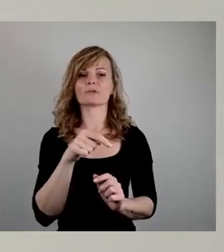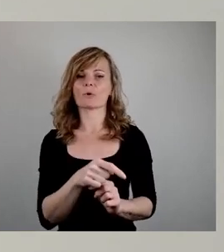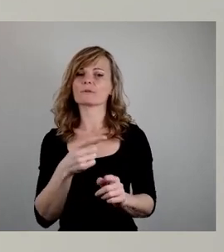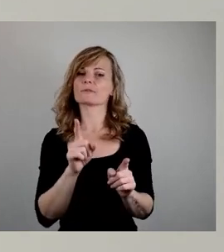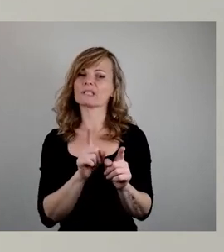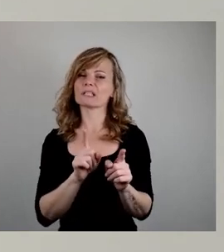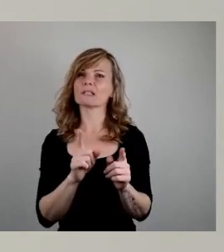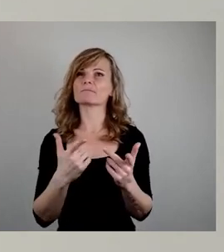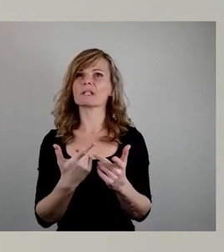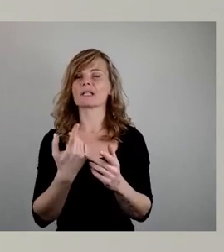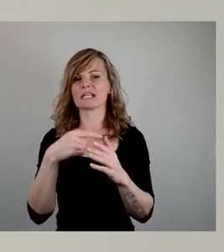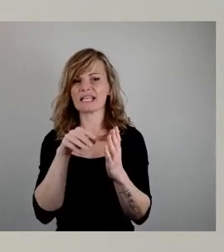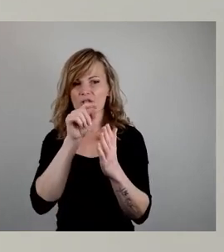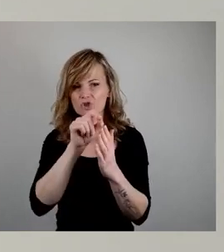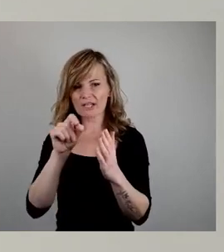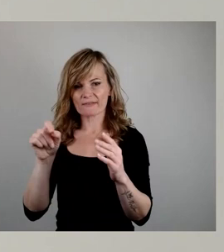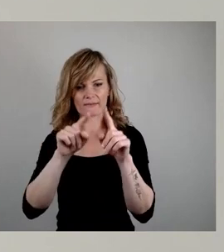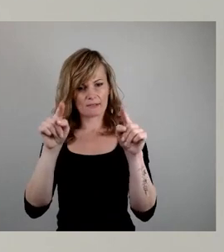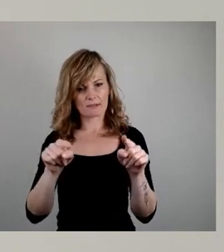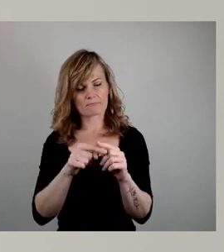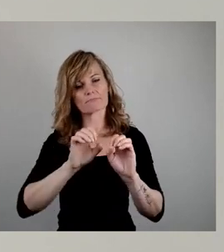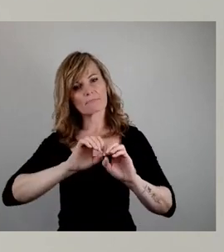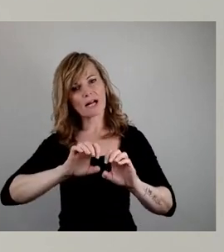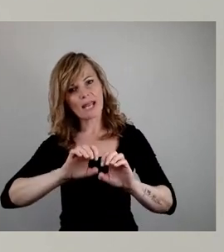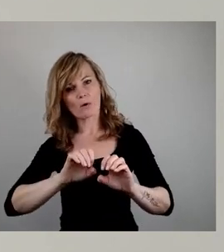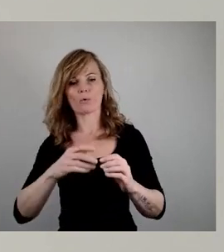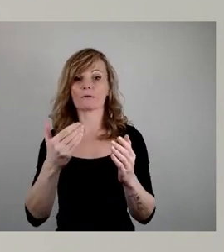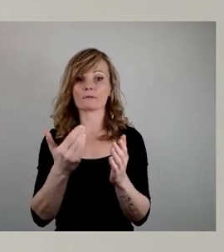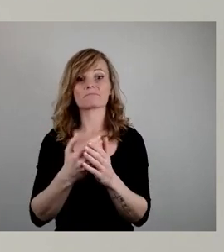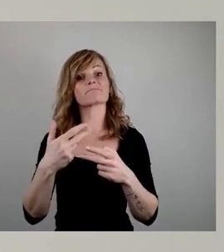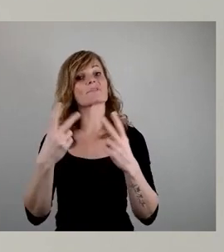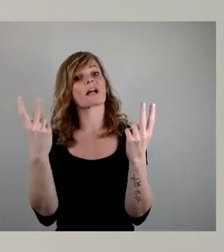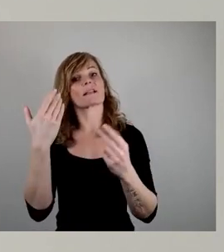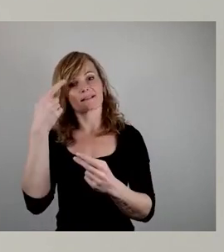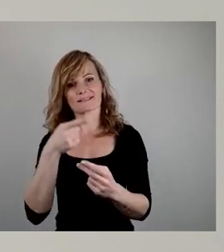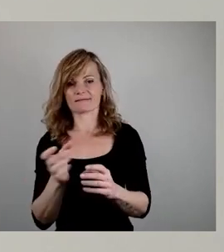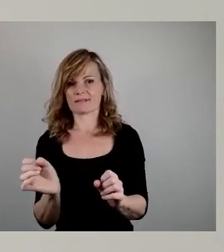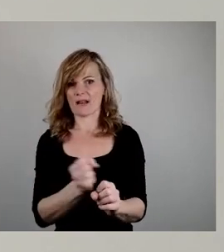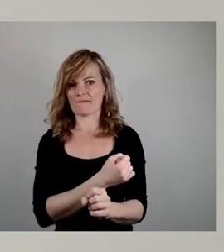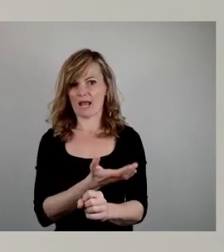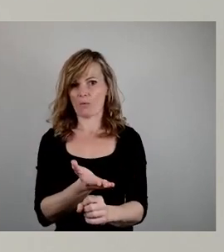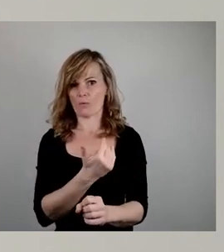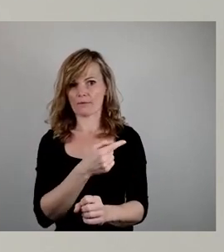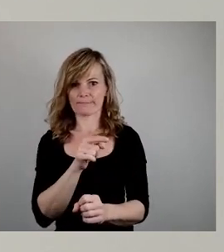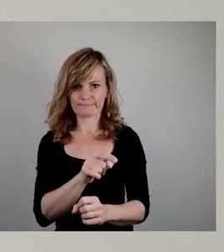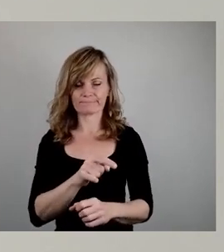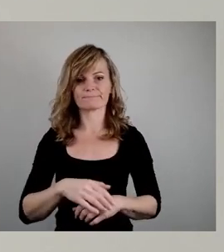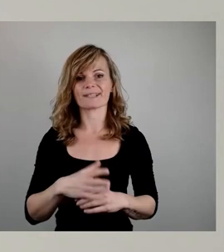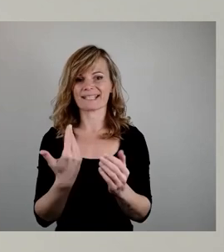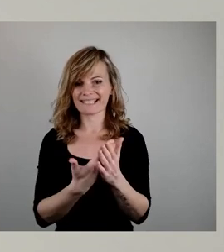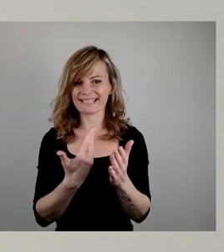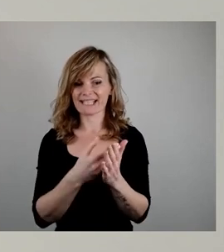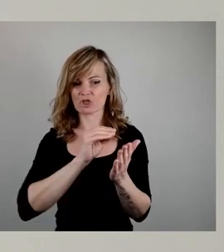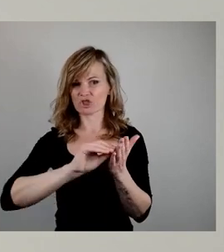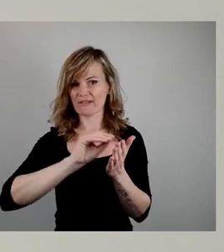Inschrift, die bekanntlich entfernt wurde. Und diese Inschrift